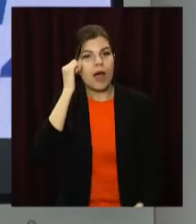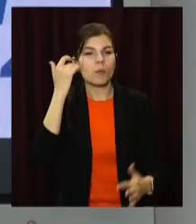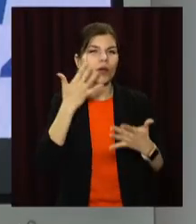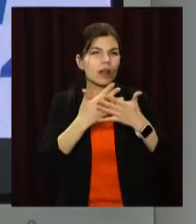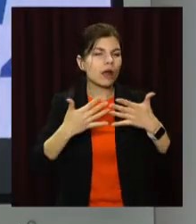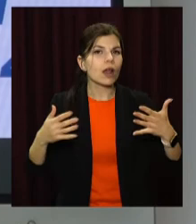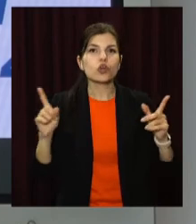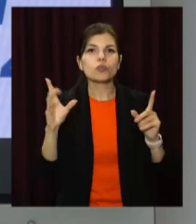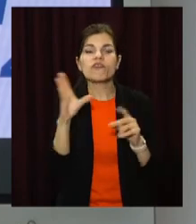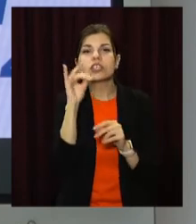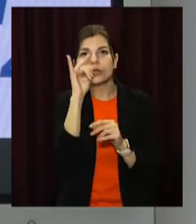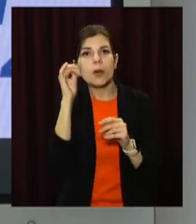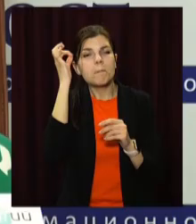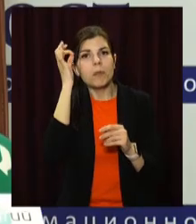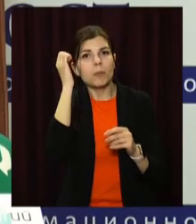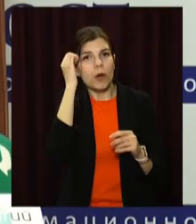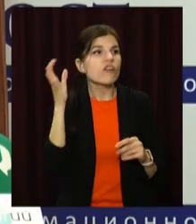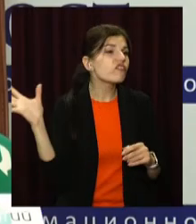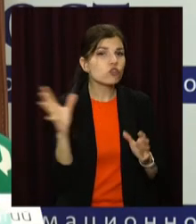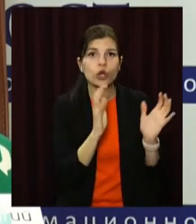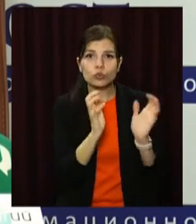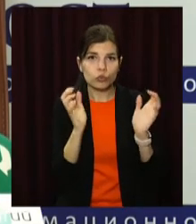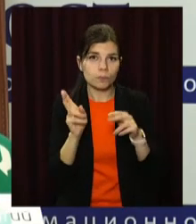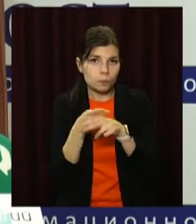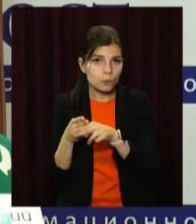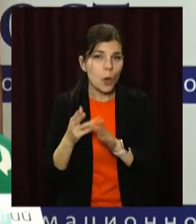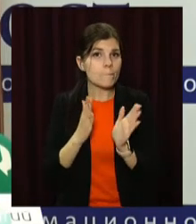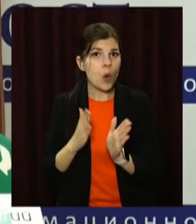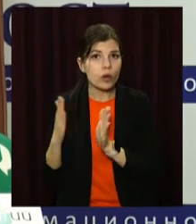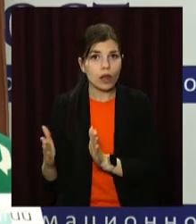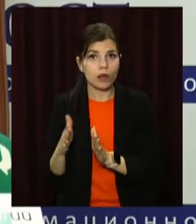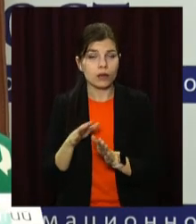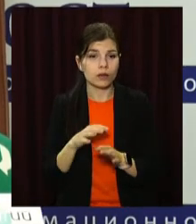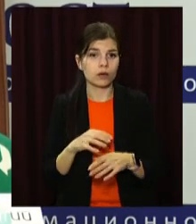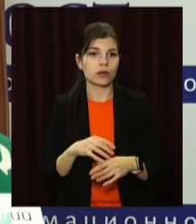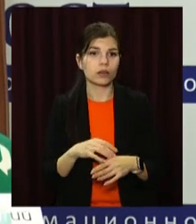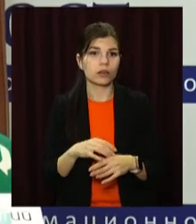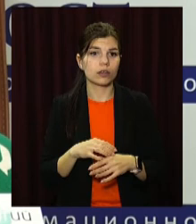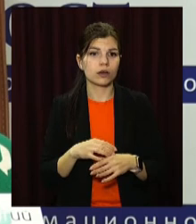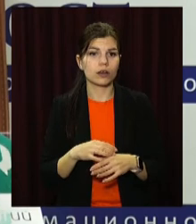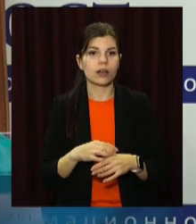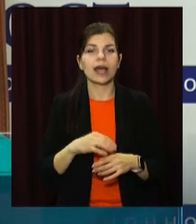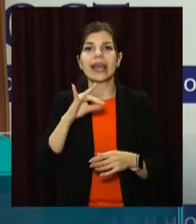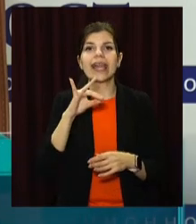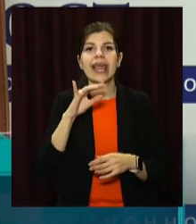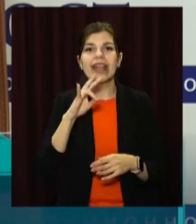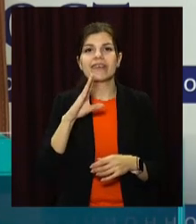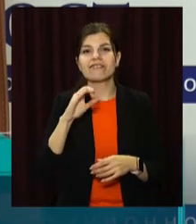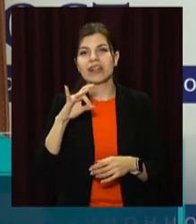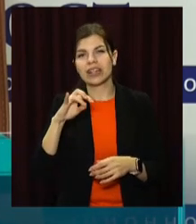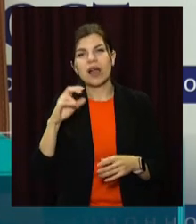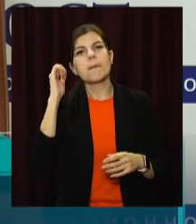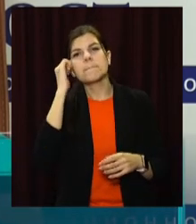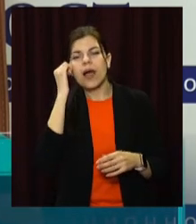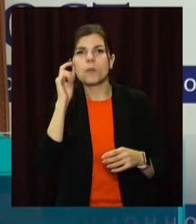заради збереження історичної пам'яті. Паралельно з наведенням порядку проходить інвентаризація пам